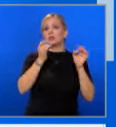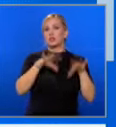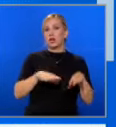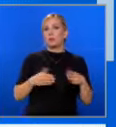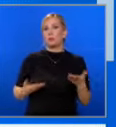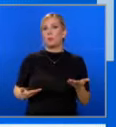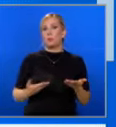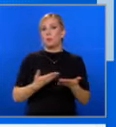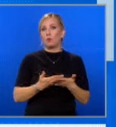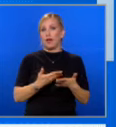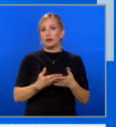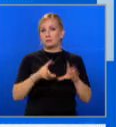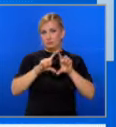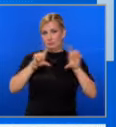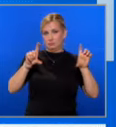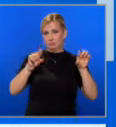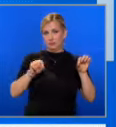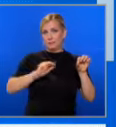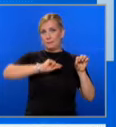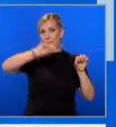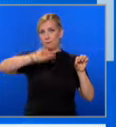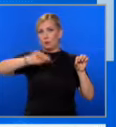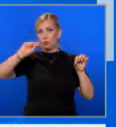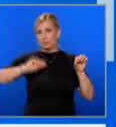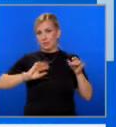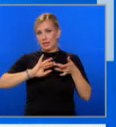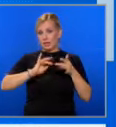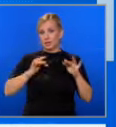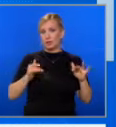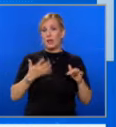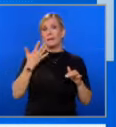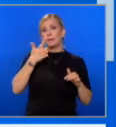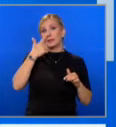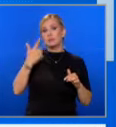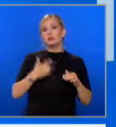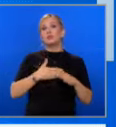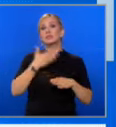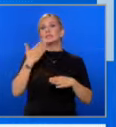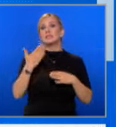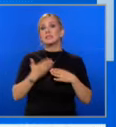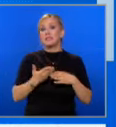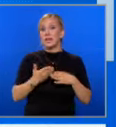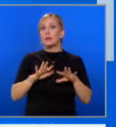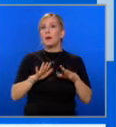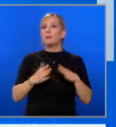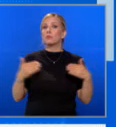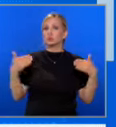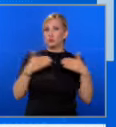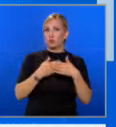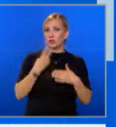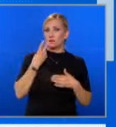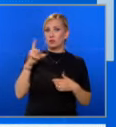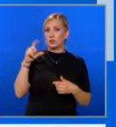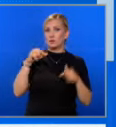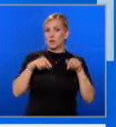с двата електронни подписа на представяващите коалицията, пет минути след полунощ на 2 септември тази година.